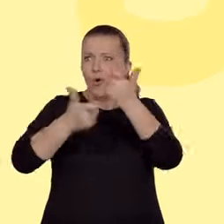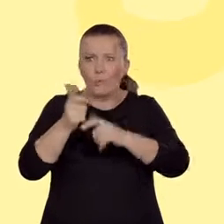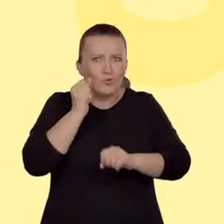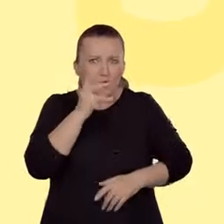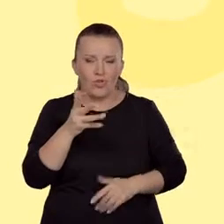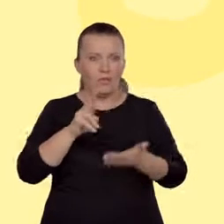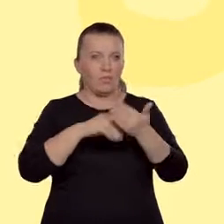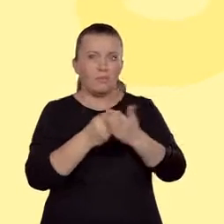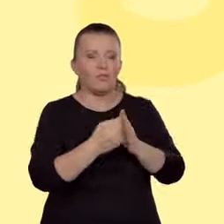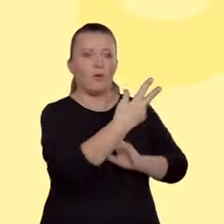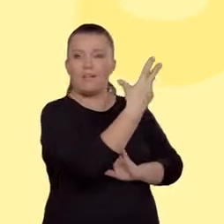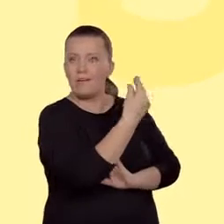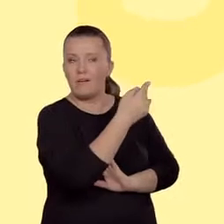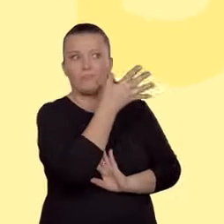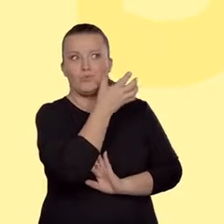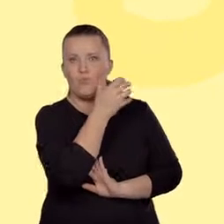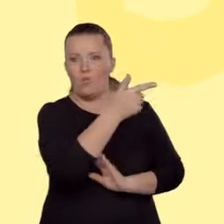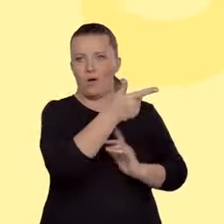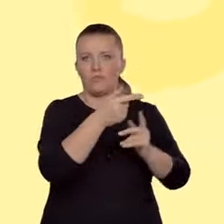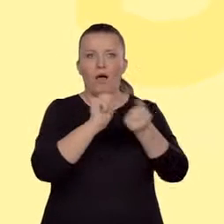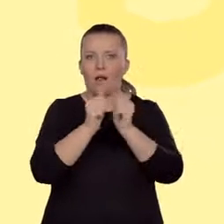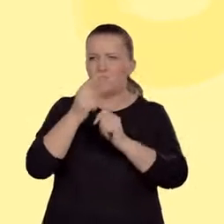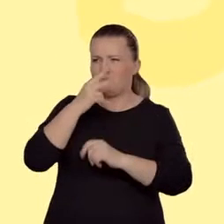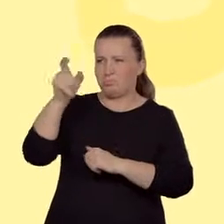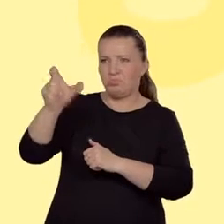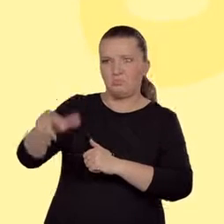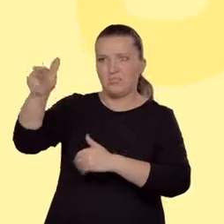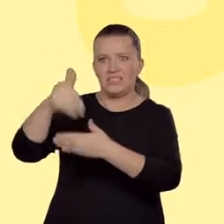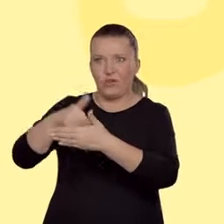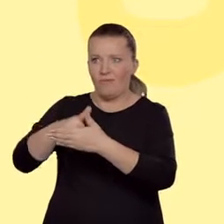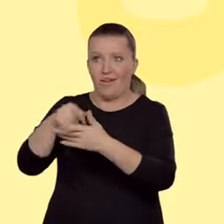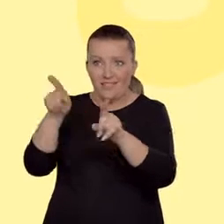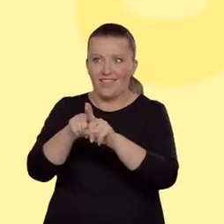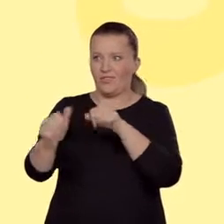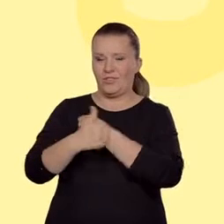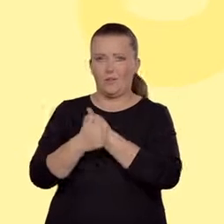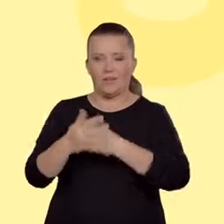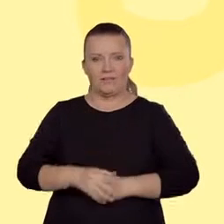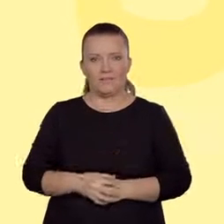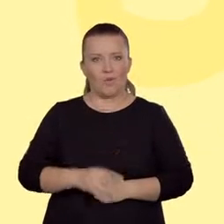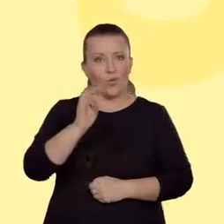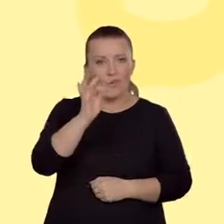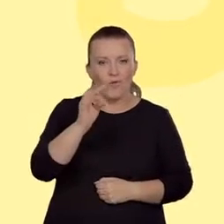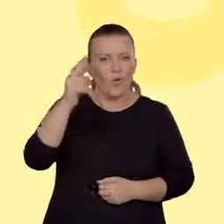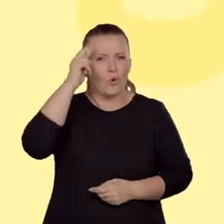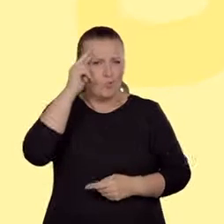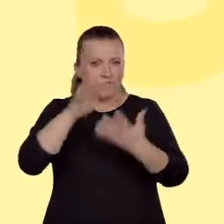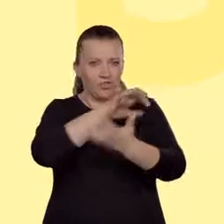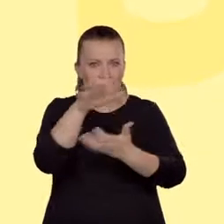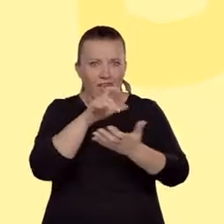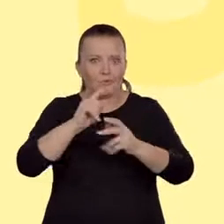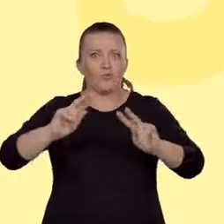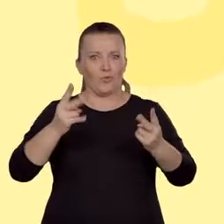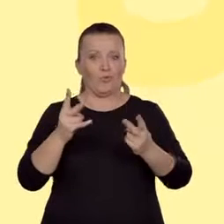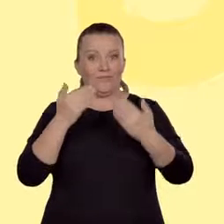odbieramy różne wypowiedzi, a także kiedy próbujemy zrozumieć część zachowania. Bo przecież nasze rozumienie świata i innych ludzi opiera się właśnie